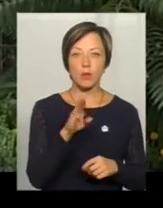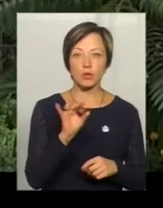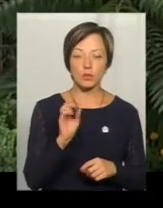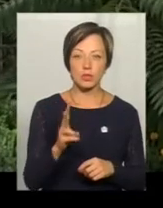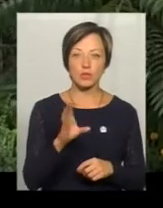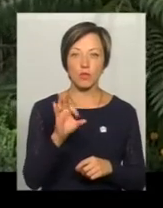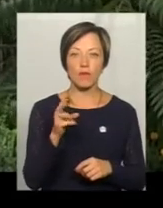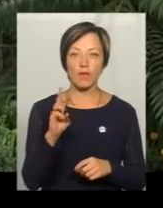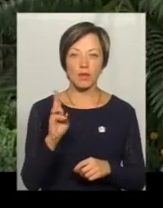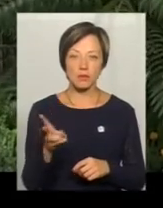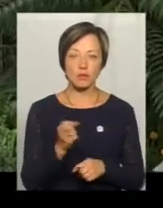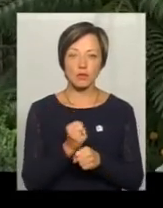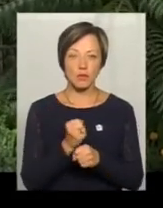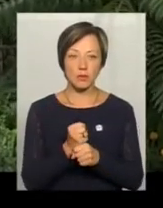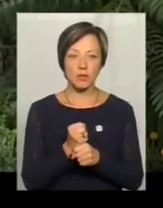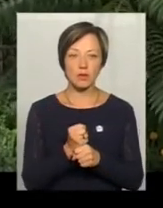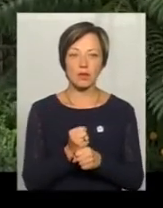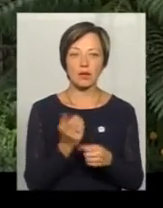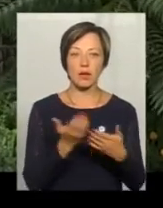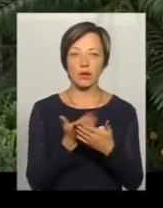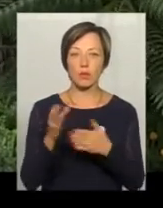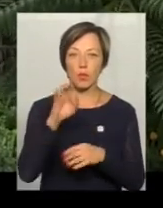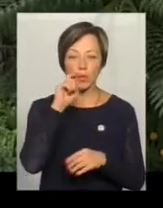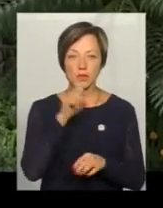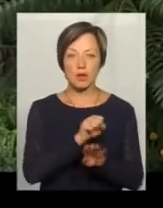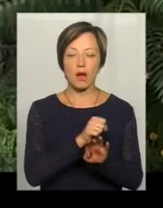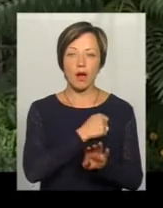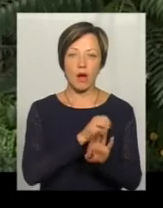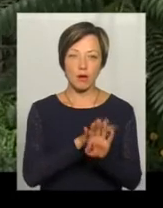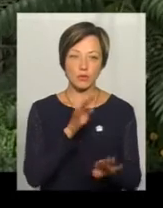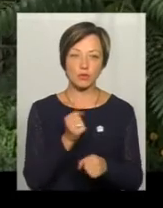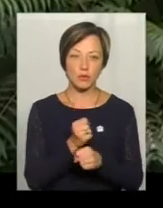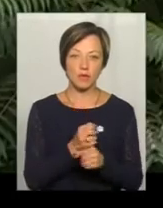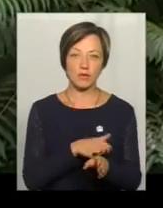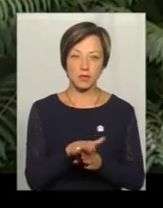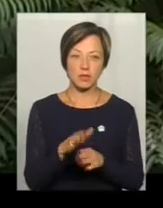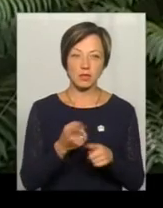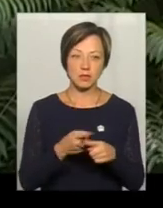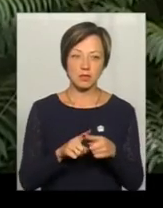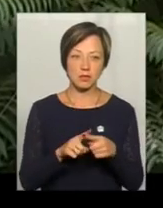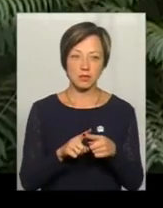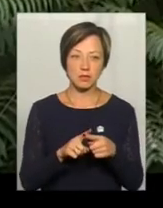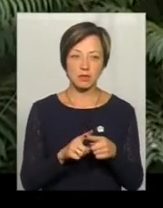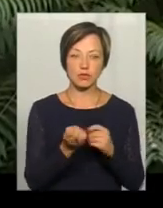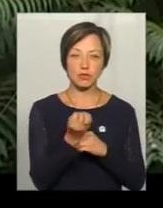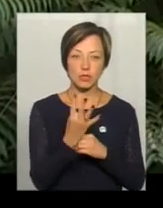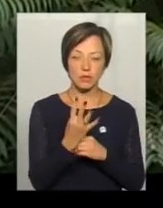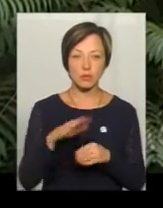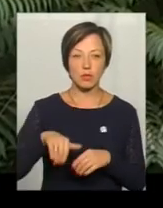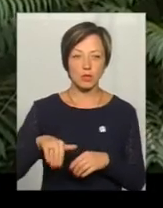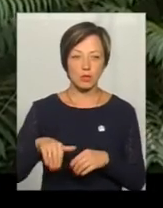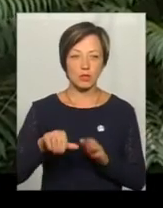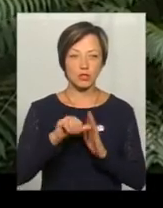і зробили серію фільмів про армію про українську. Це була така задача, ми зробили. Це з 14, потім